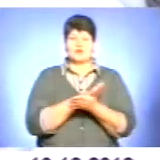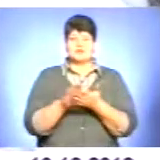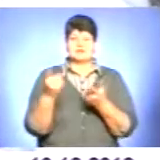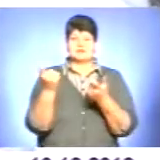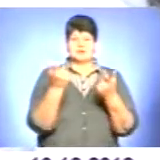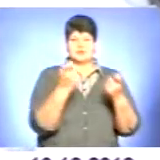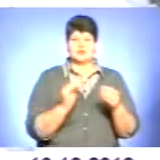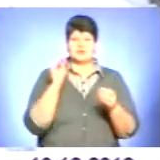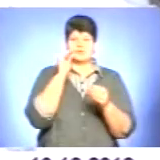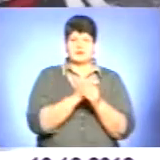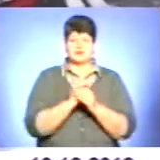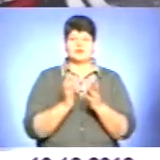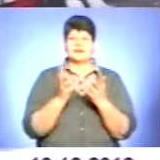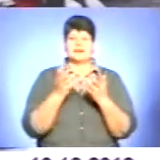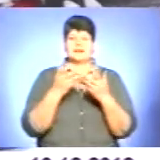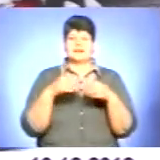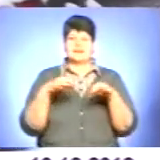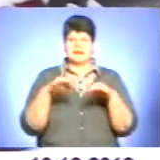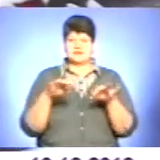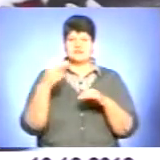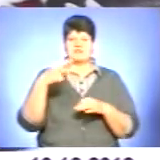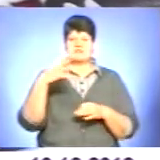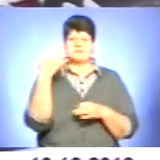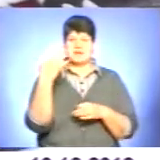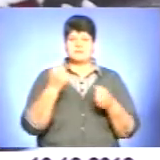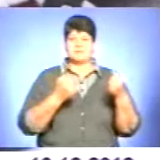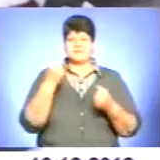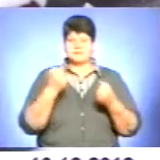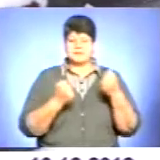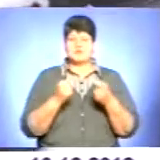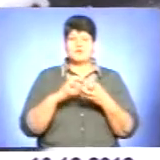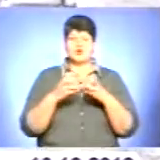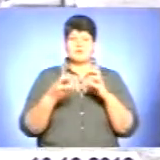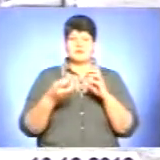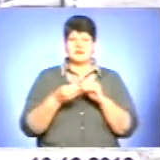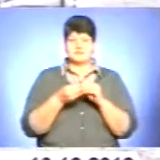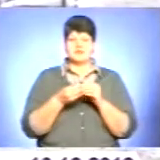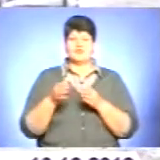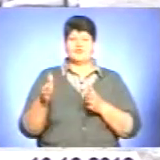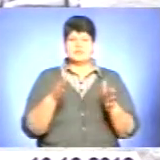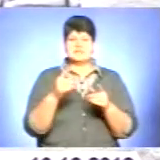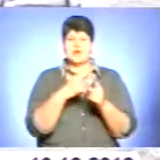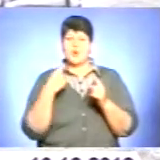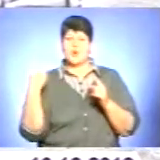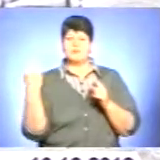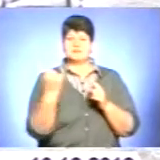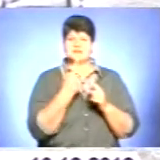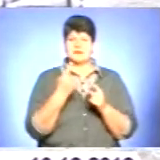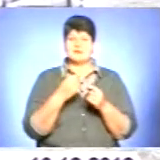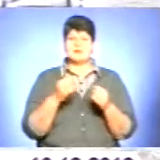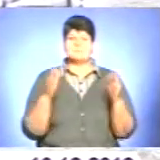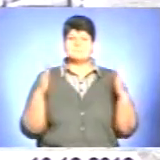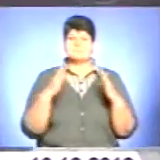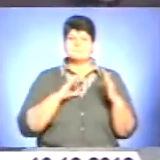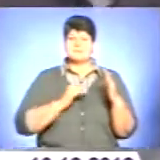додаткову техніку. Загалом 25 одиниць. Найпроблемніші вулиці, приватного сектору та об'їзна. Проблеми створює і підвищена